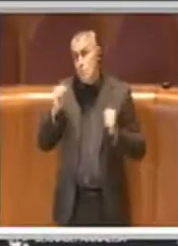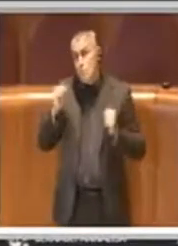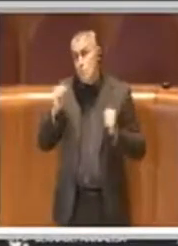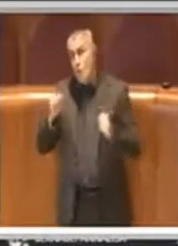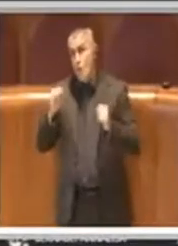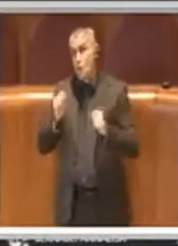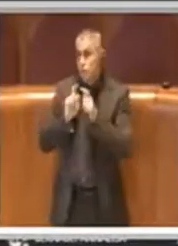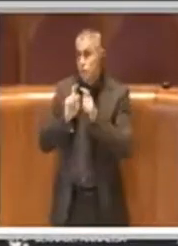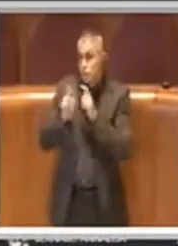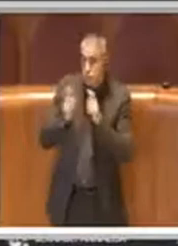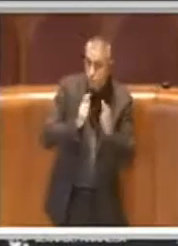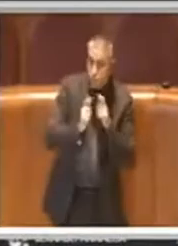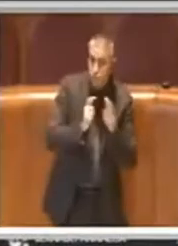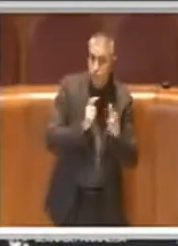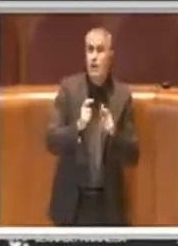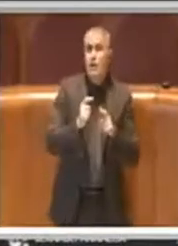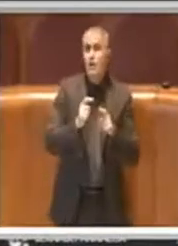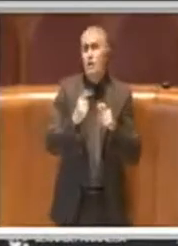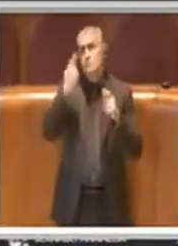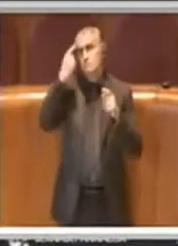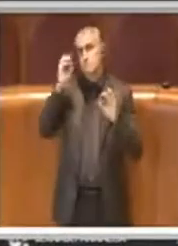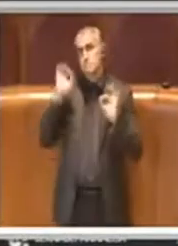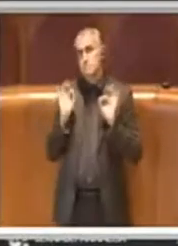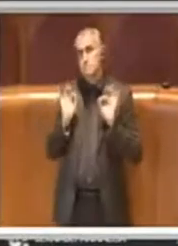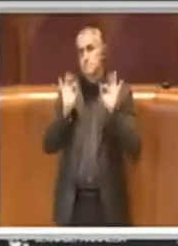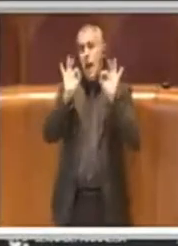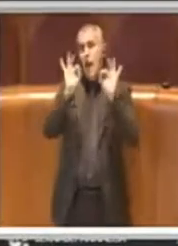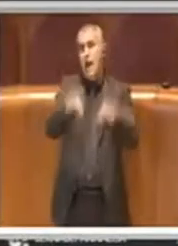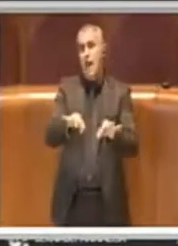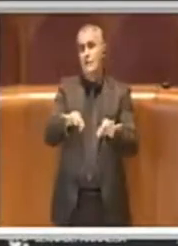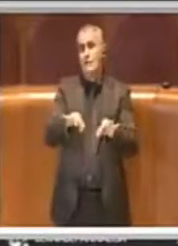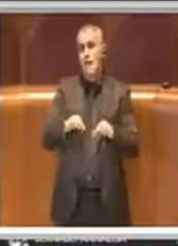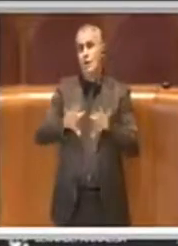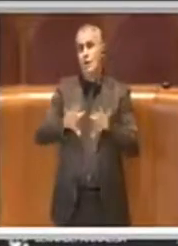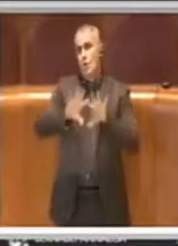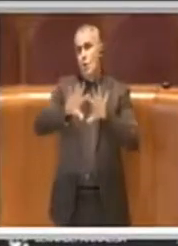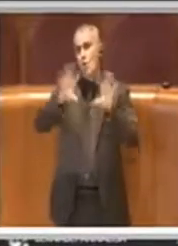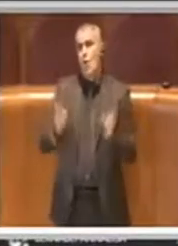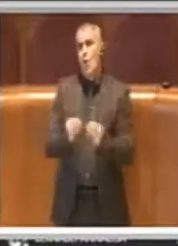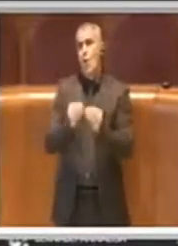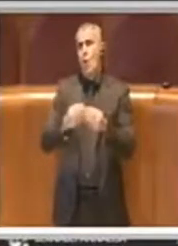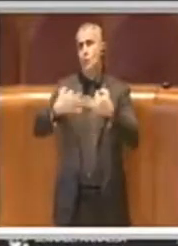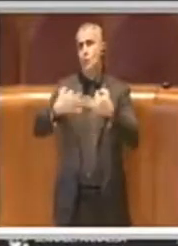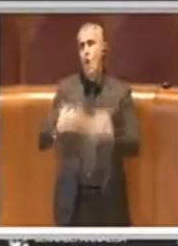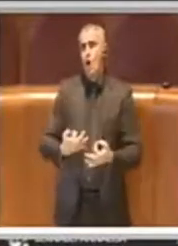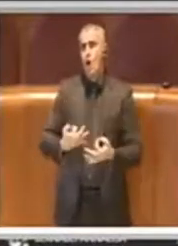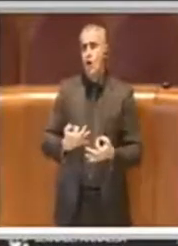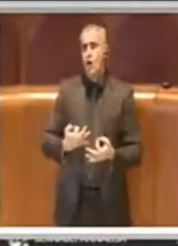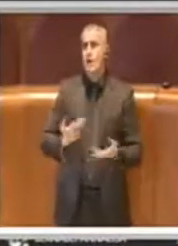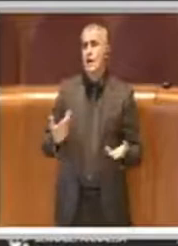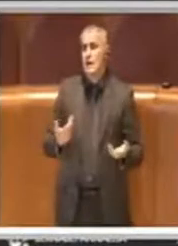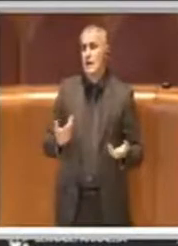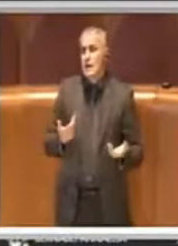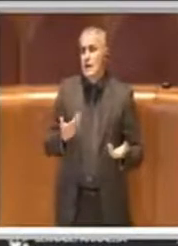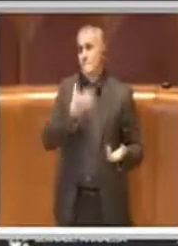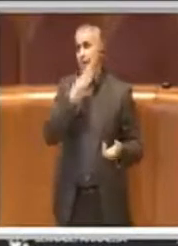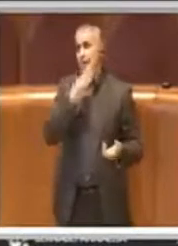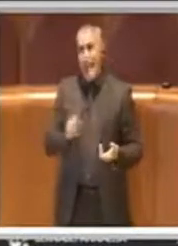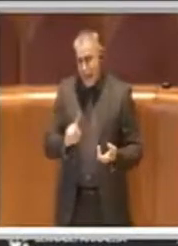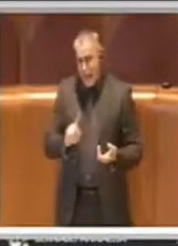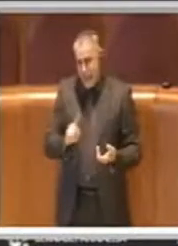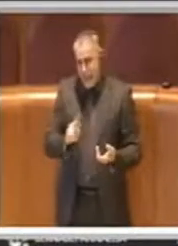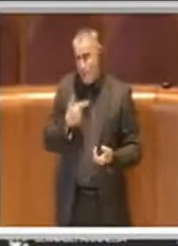di poter arrivare ad una conclusione che sia meno indolore della